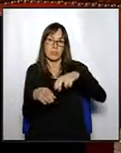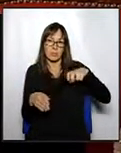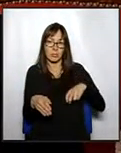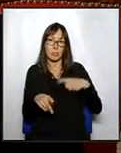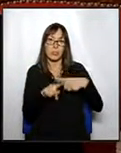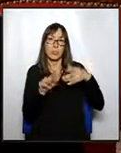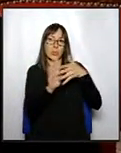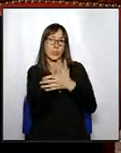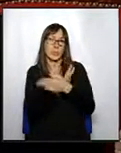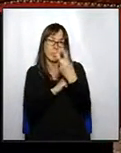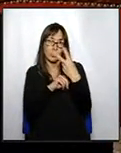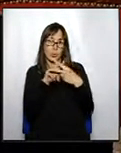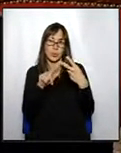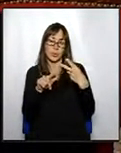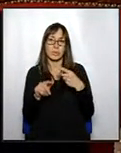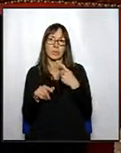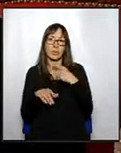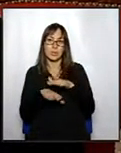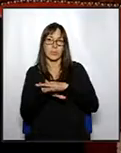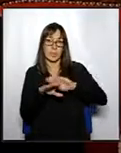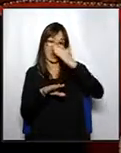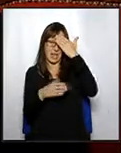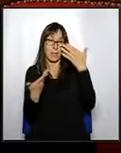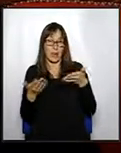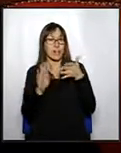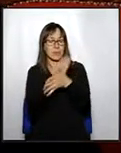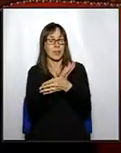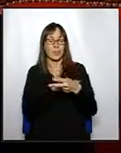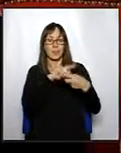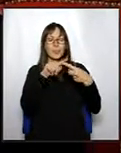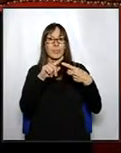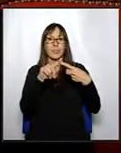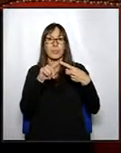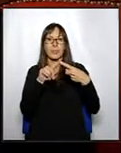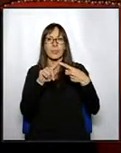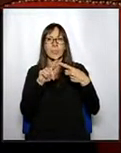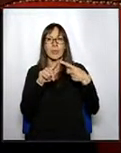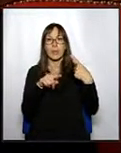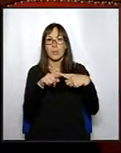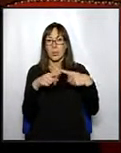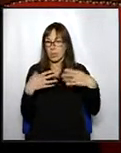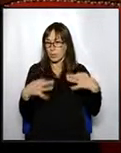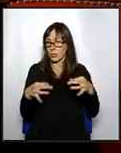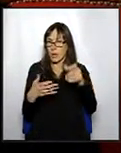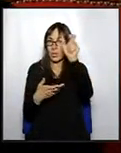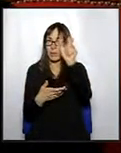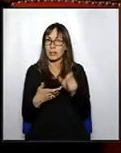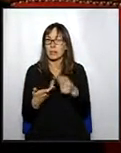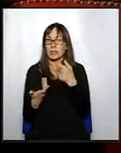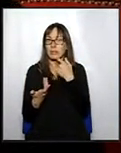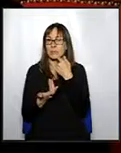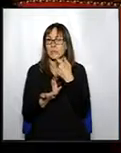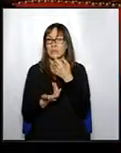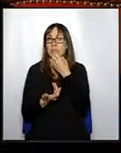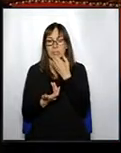abstindrem per els dos mòtios fonamentals que diré. O sigui, el primer, perquè m'estranya, perquè el senyor Renau Martí és una persona que compleix amb les coses,